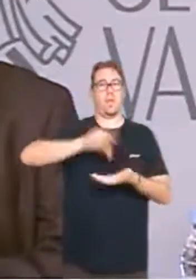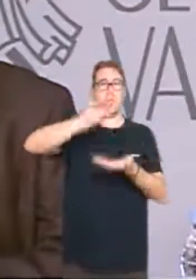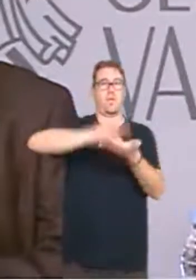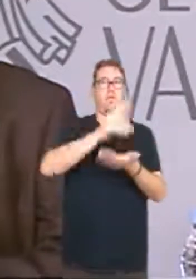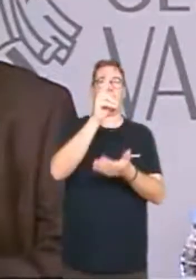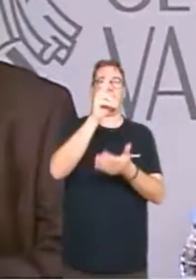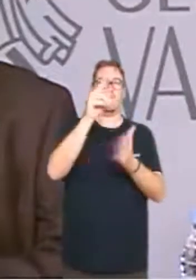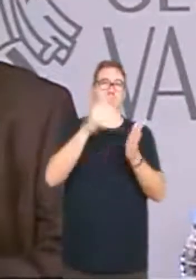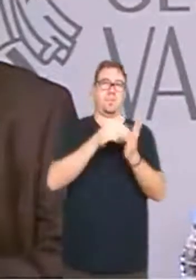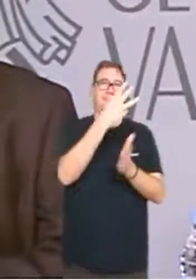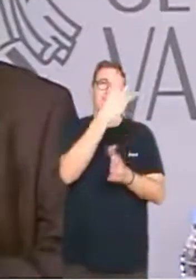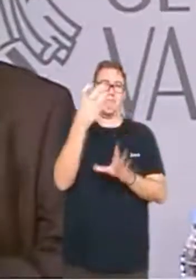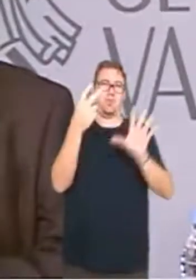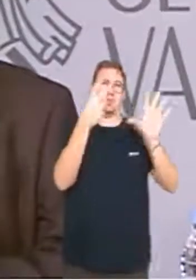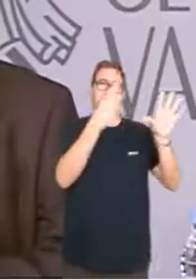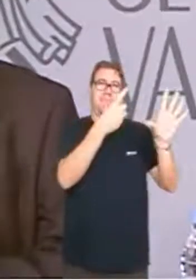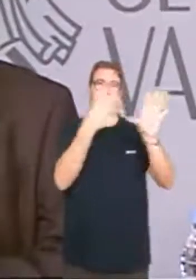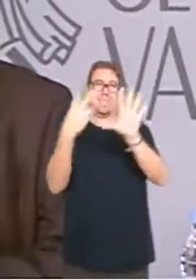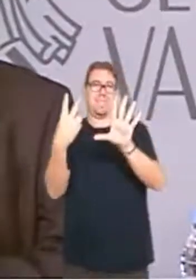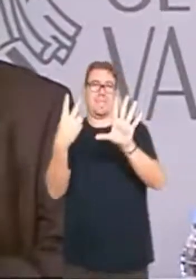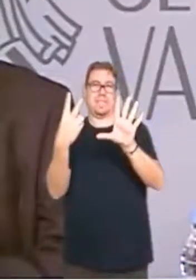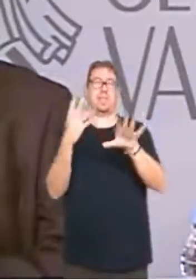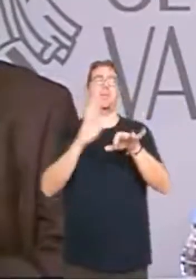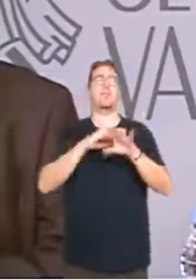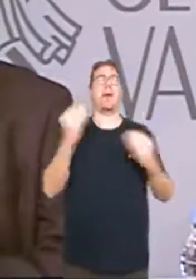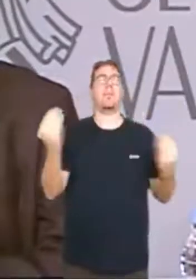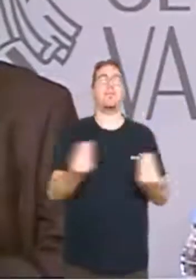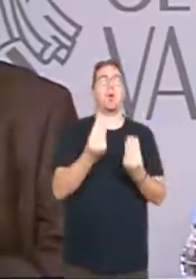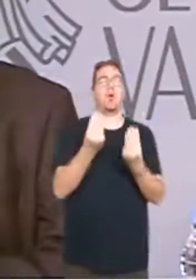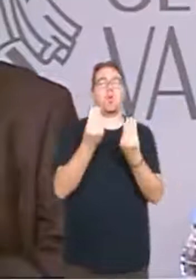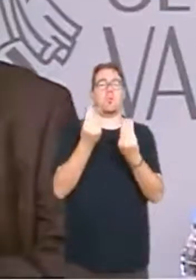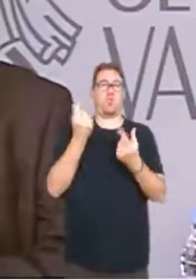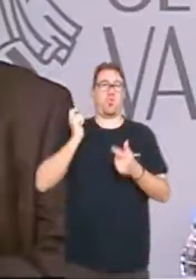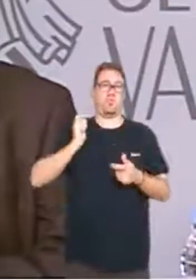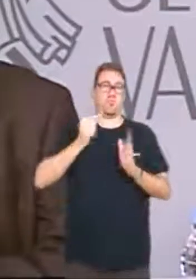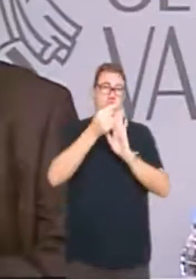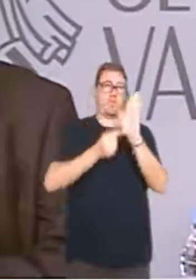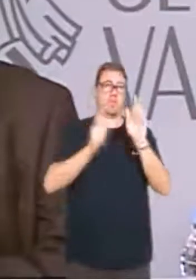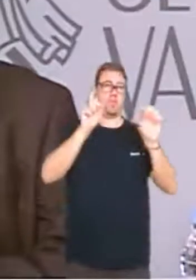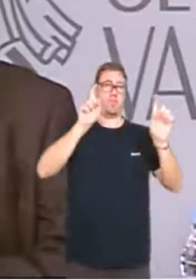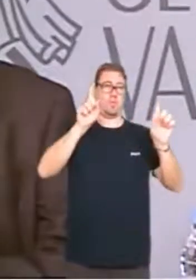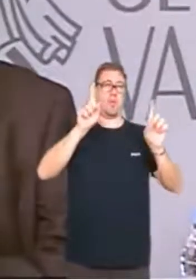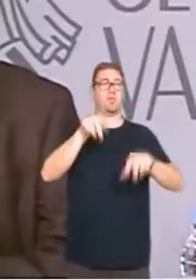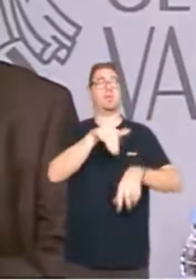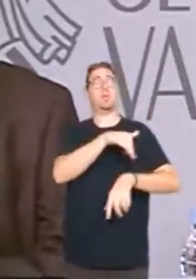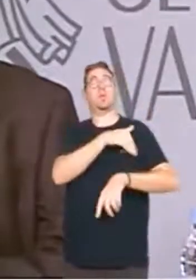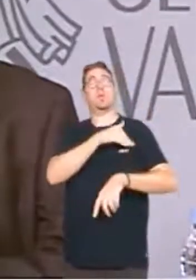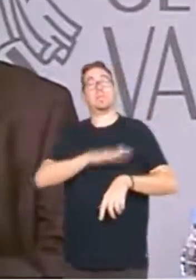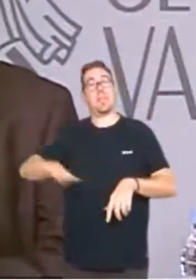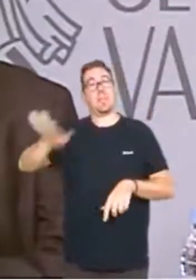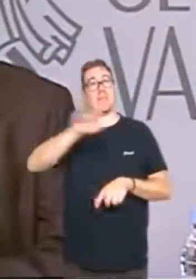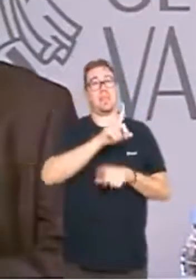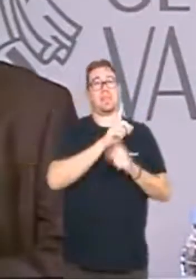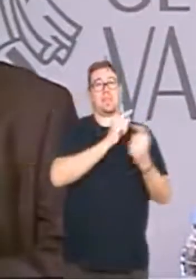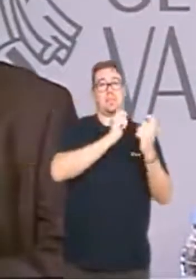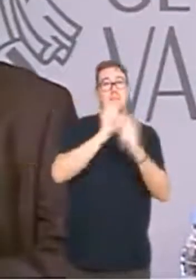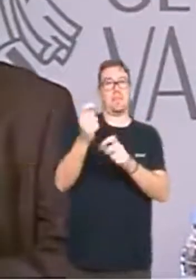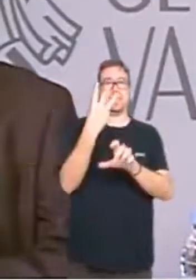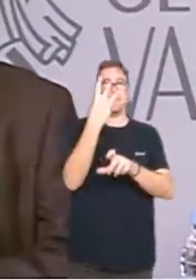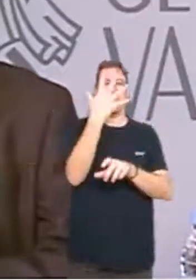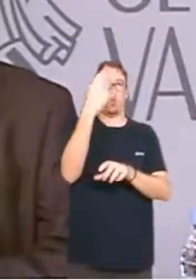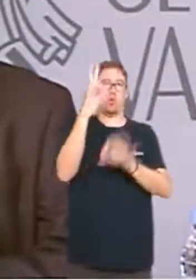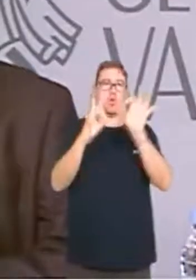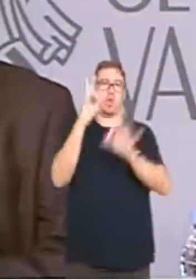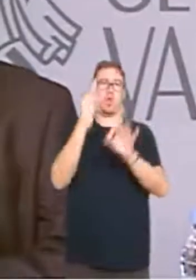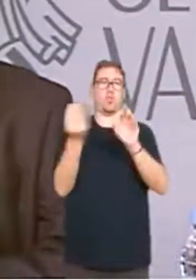.376 milions per a millorar les condicions del professorat i en l'àmbit universitari el Consell té previst destinar un 35%